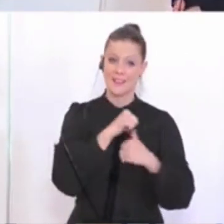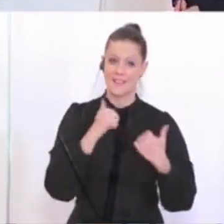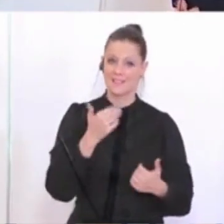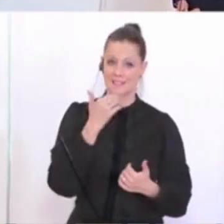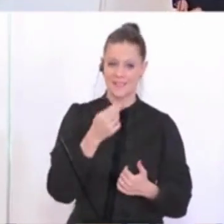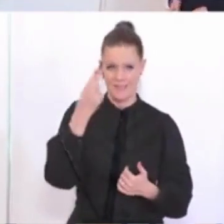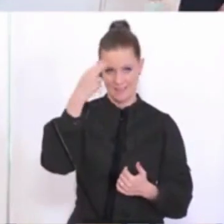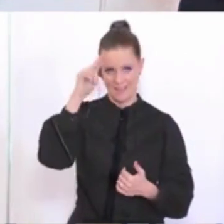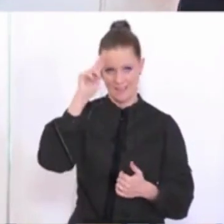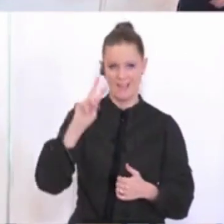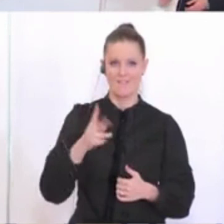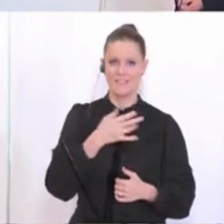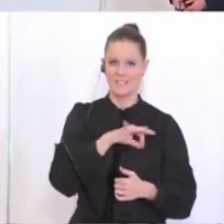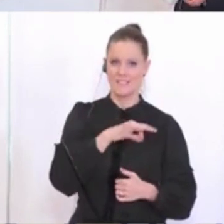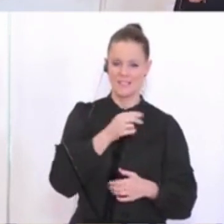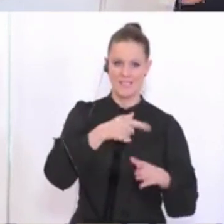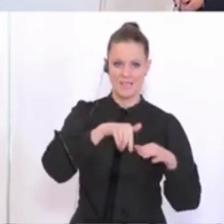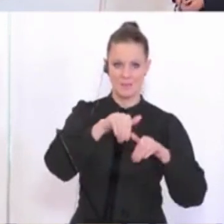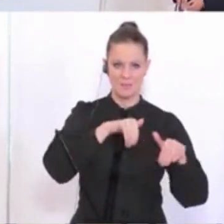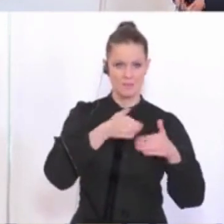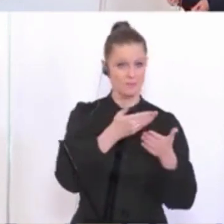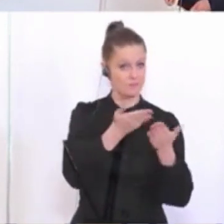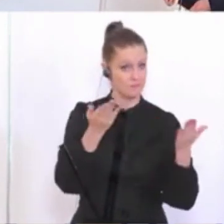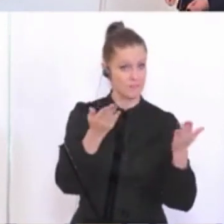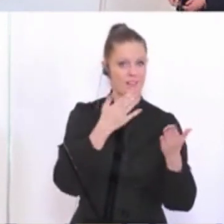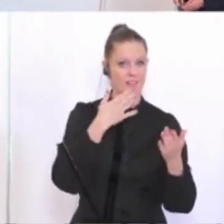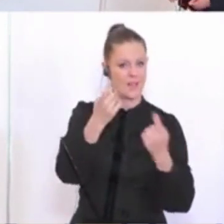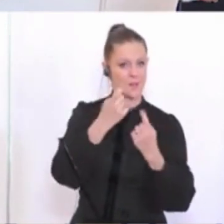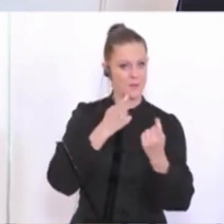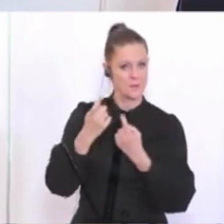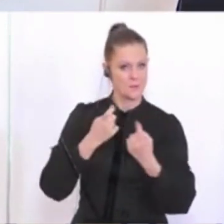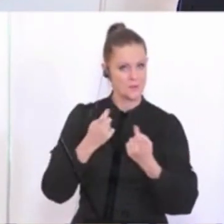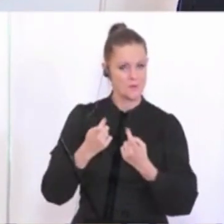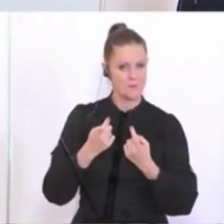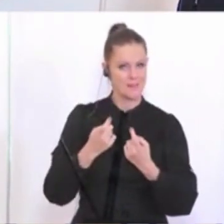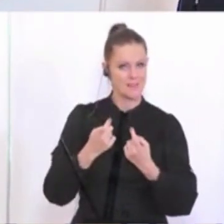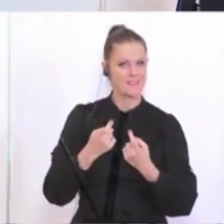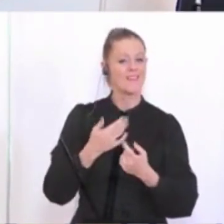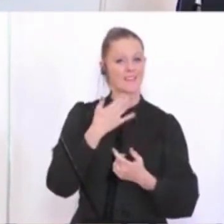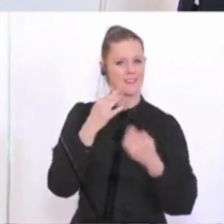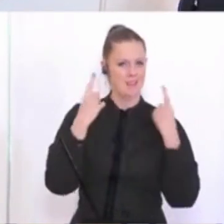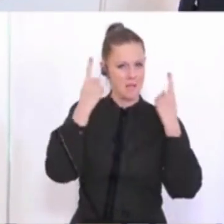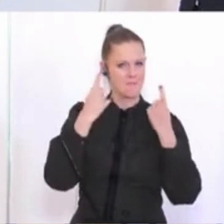Herr Vizekanzler und Herr Innenminister. Ihnen danke fürs Kommen und den Kollegen im Hof. Vielen Dank für die Aufmerksamkeit.